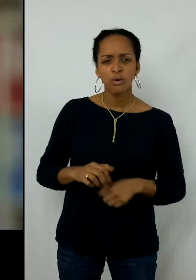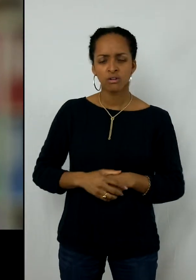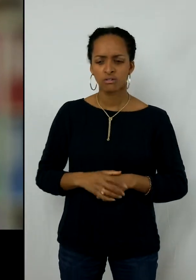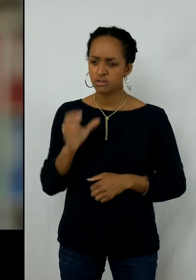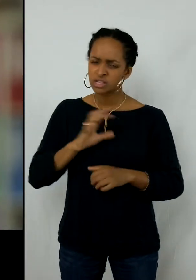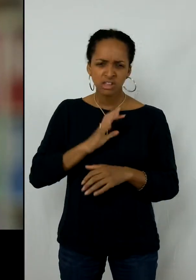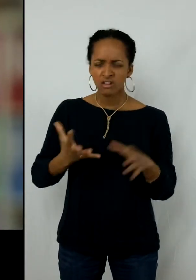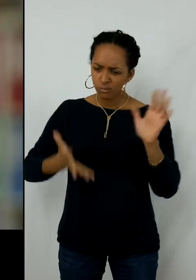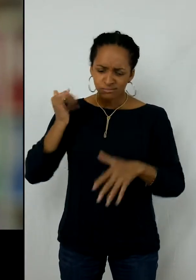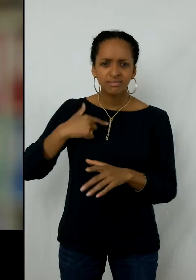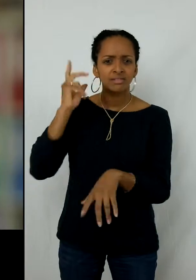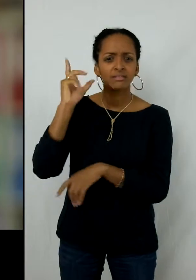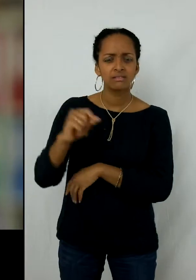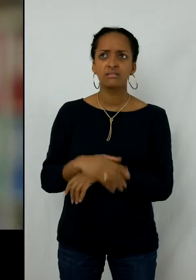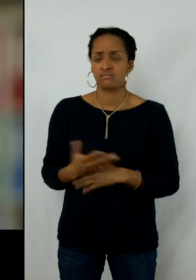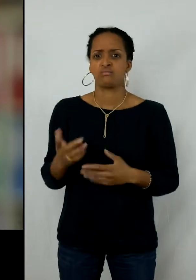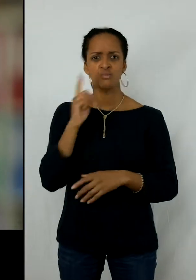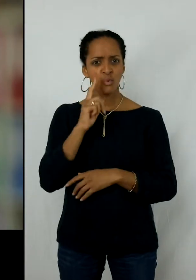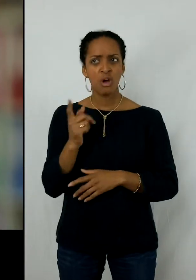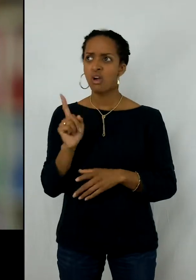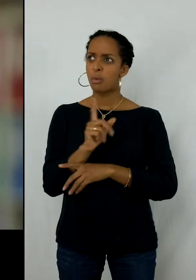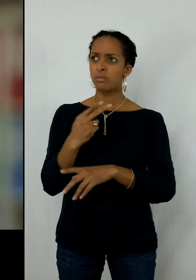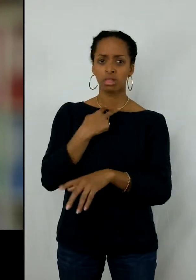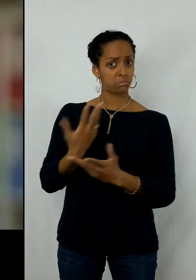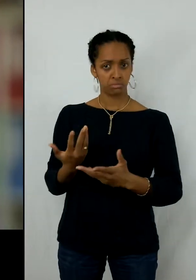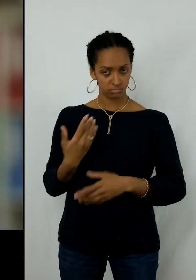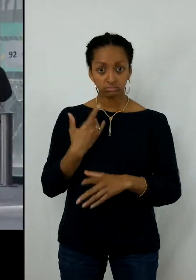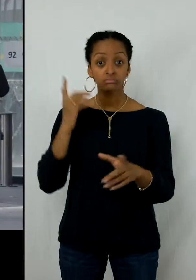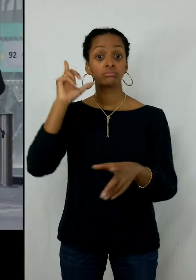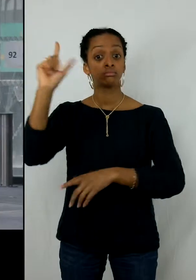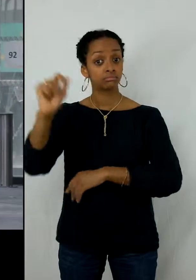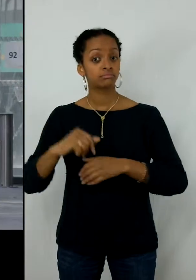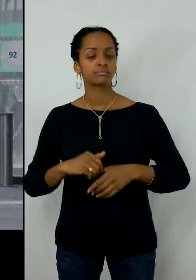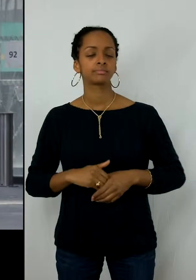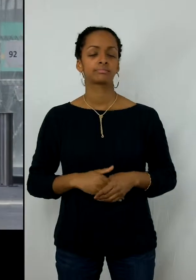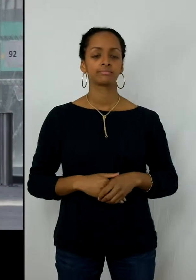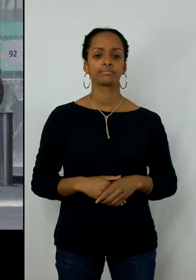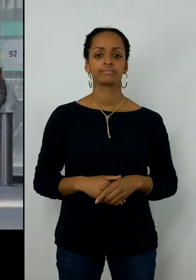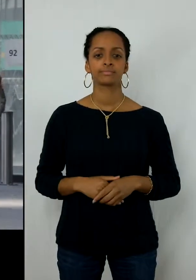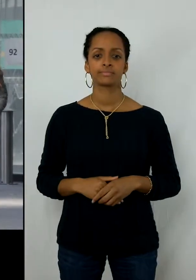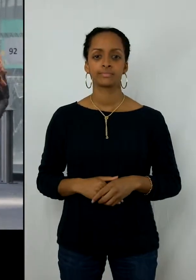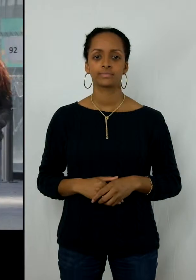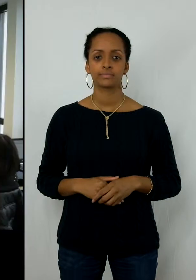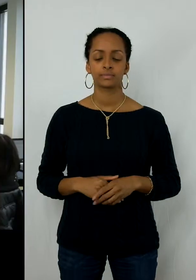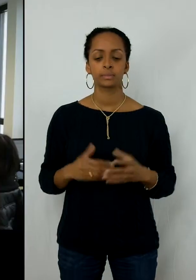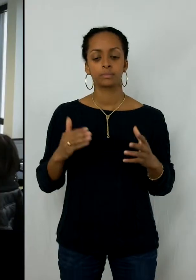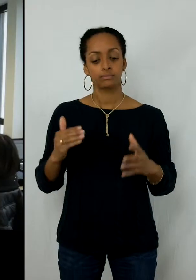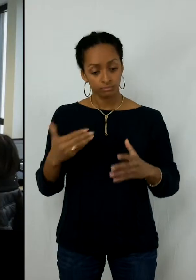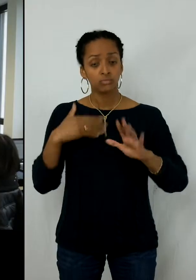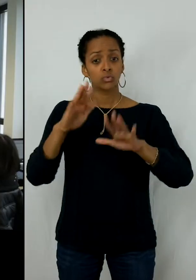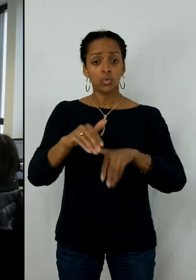dit, si j l'occasion de faire ça, pourquoi pas le faire. Et donc suite à ça, je me suis orienté dans